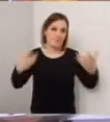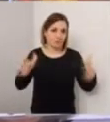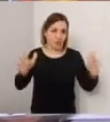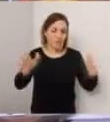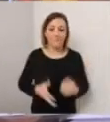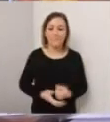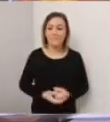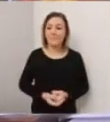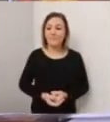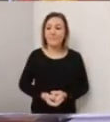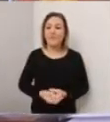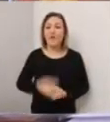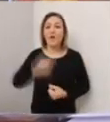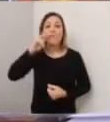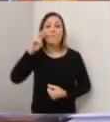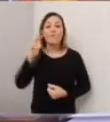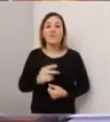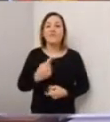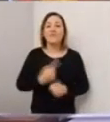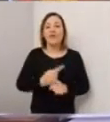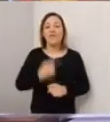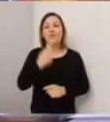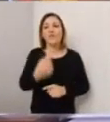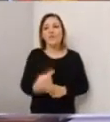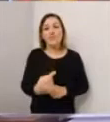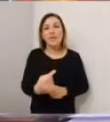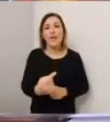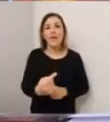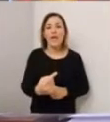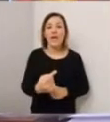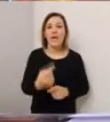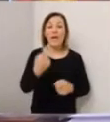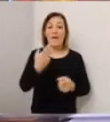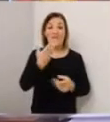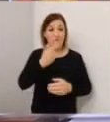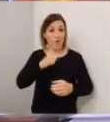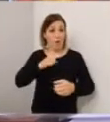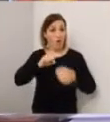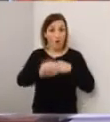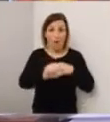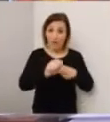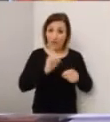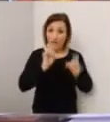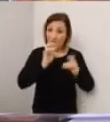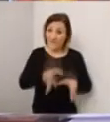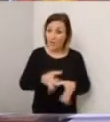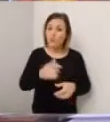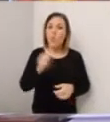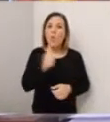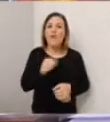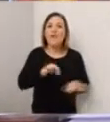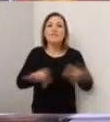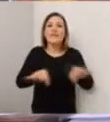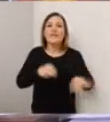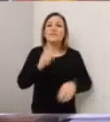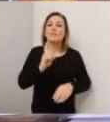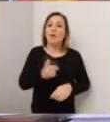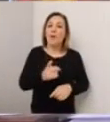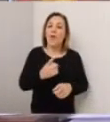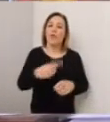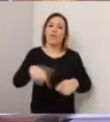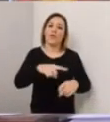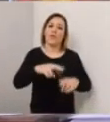e obiettivamente devo dire che per combattere il virus c'è un'unica strategia,